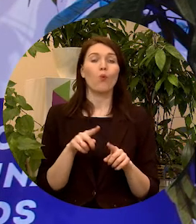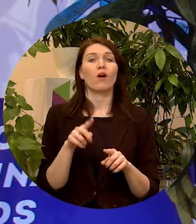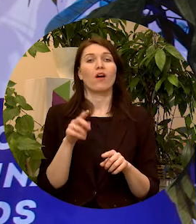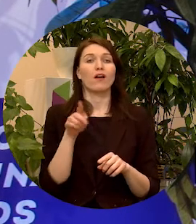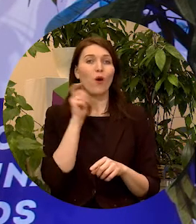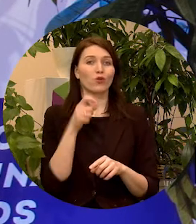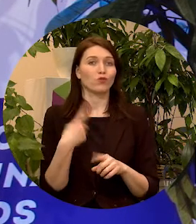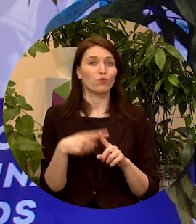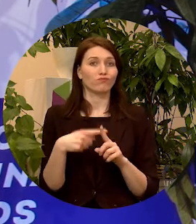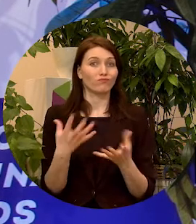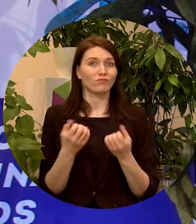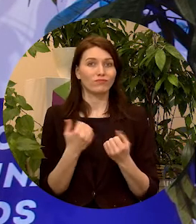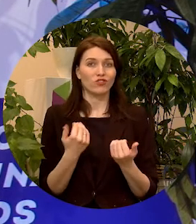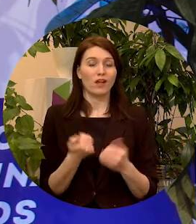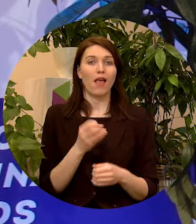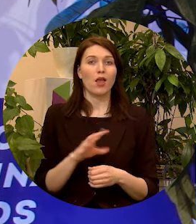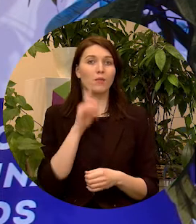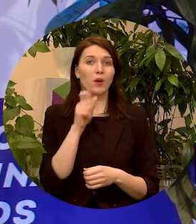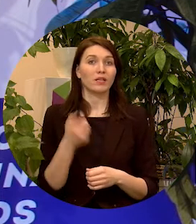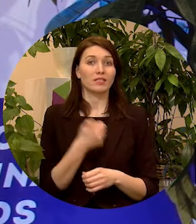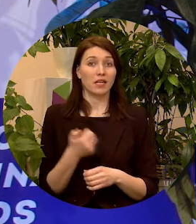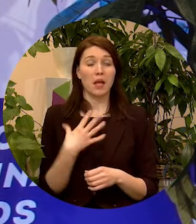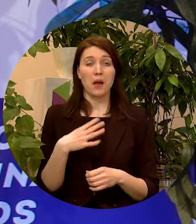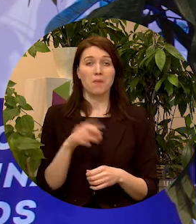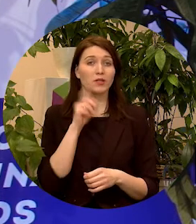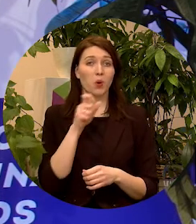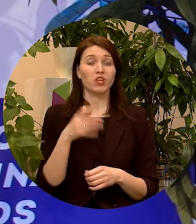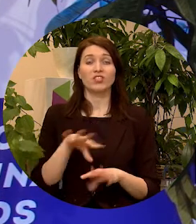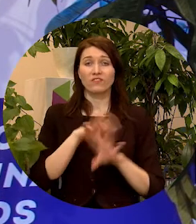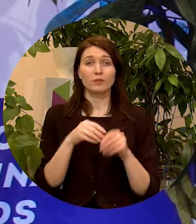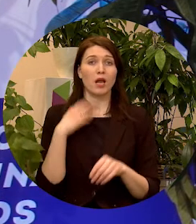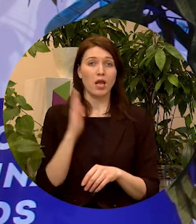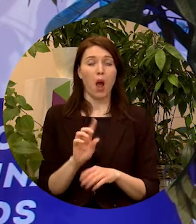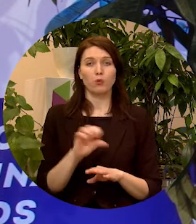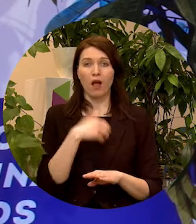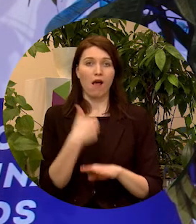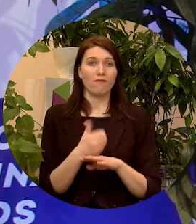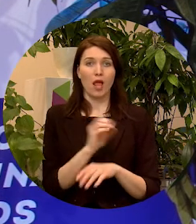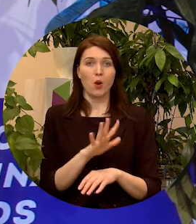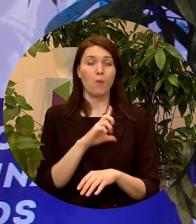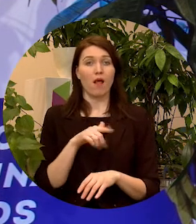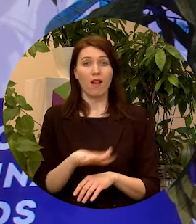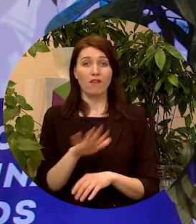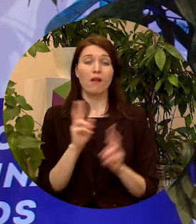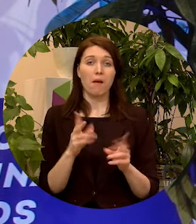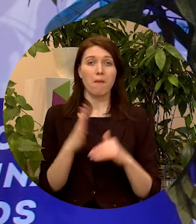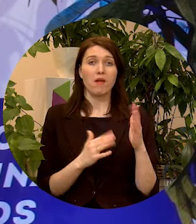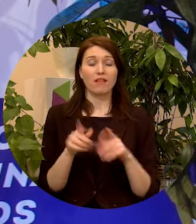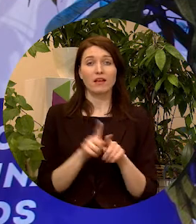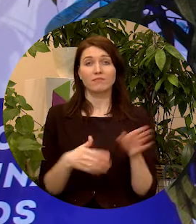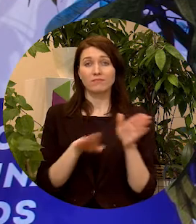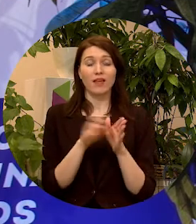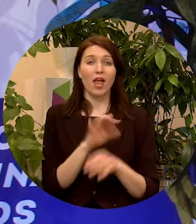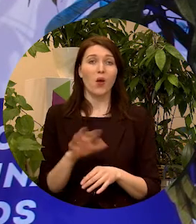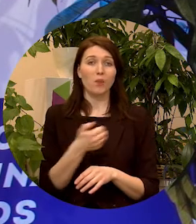Kāpēc jauniešiem vispār būtu jābūt prioritātei gan Eiropā, gan Latvijā? Un visbeidzot arī, kā tad praktiski iesaistīties